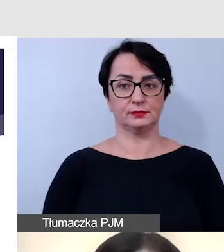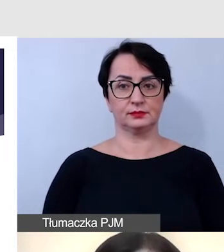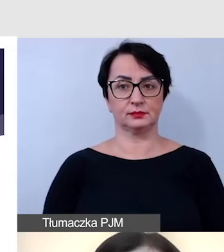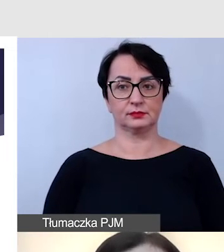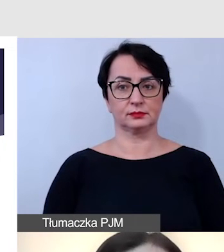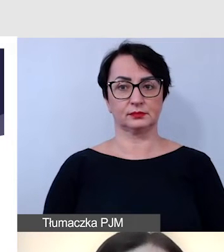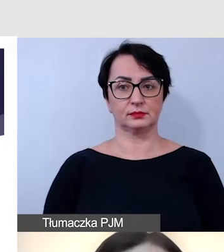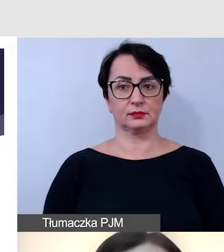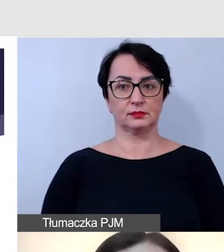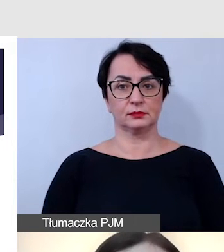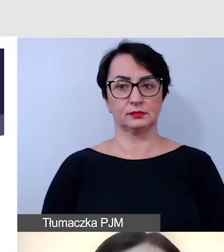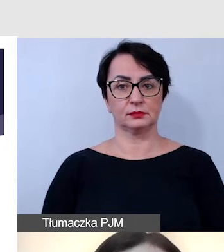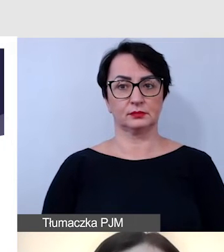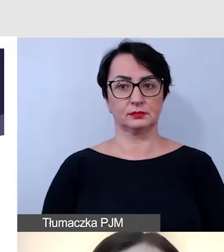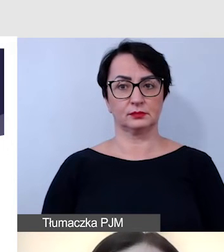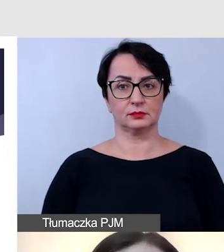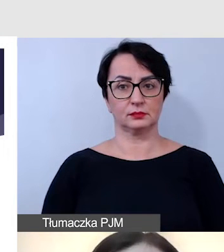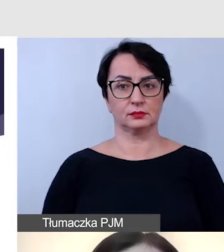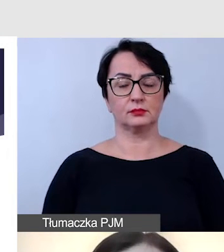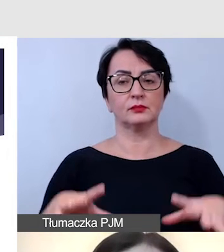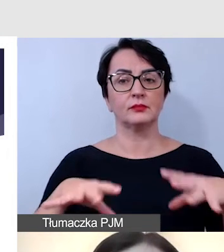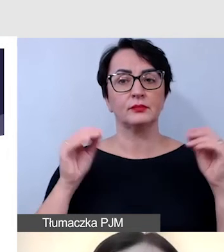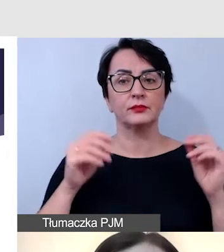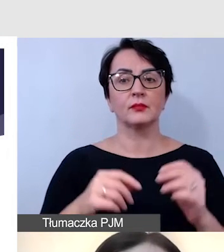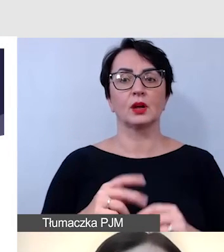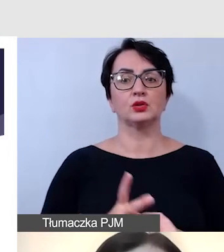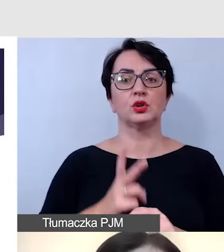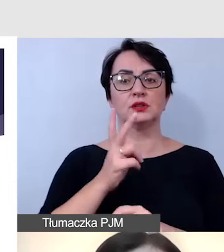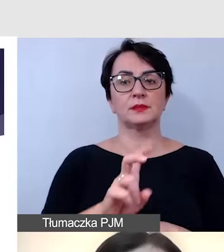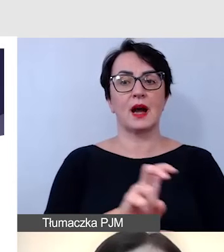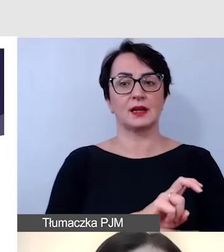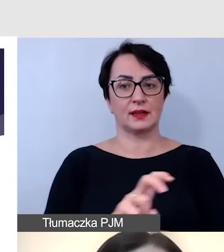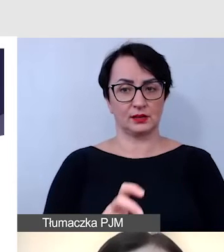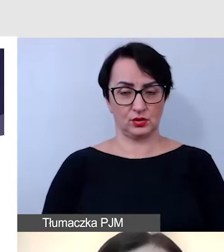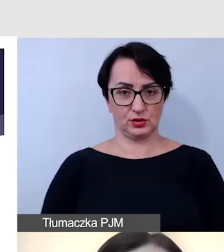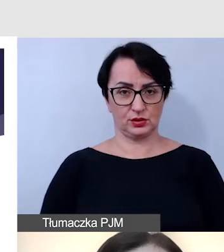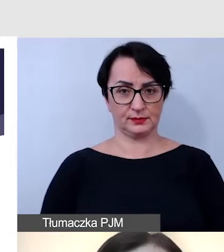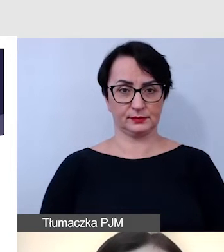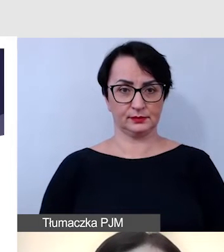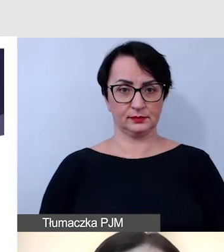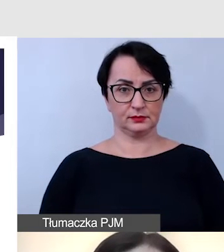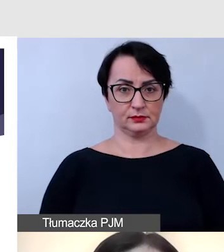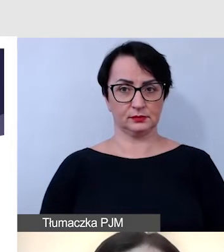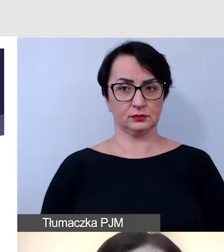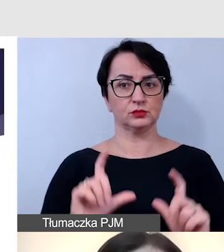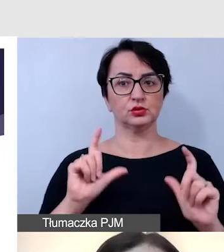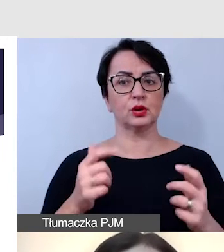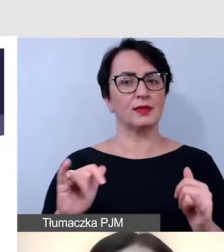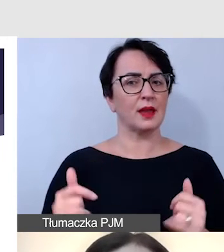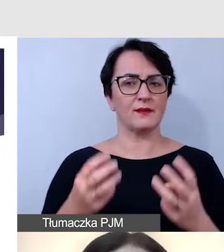pracy. No więc zaczynamy od dostępności architektonicznej. I co jest dla nas